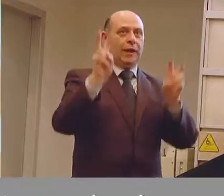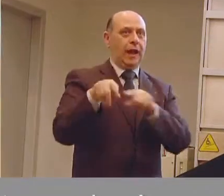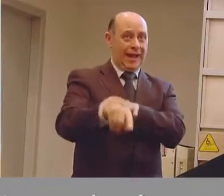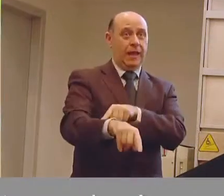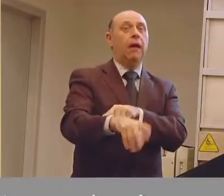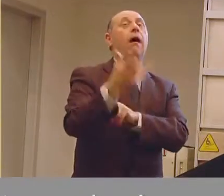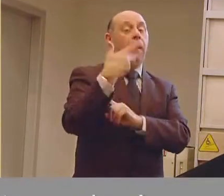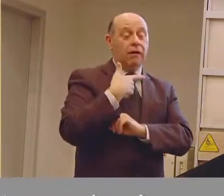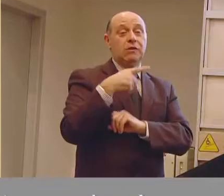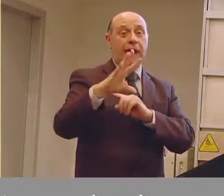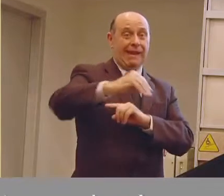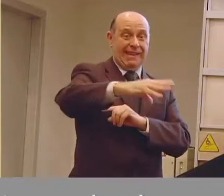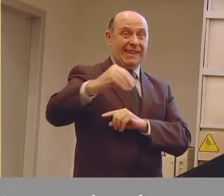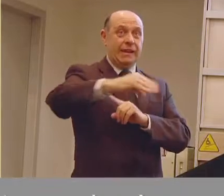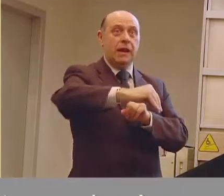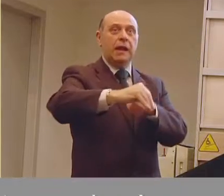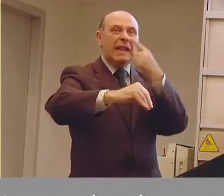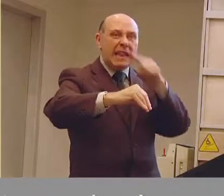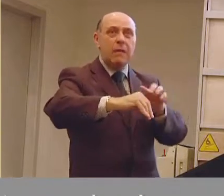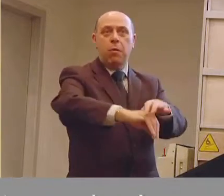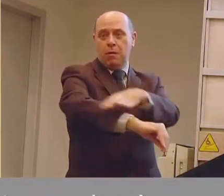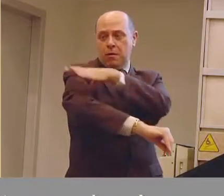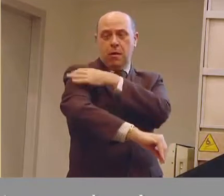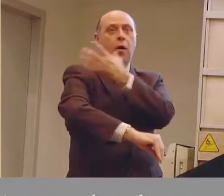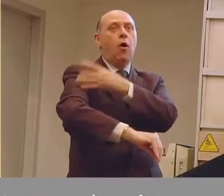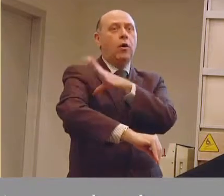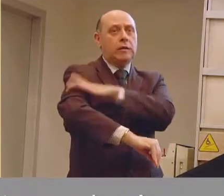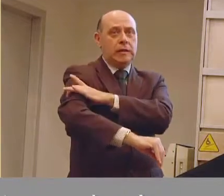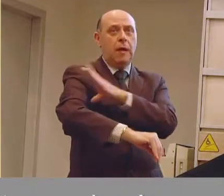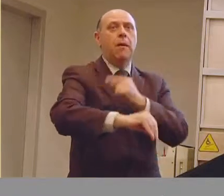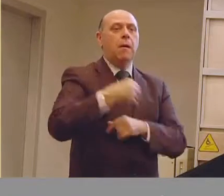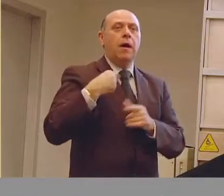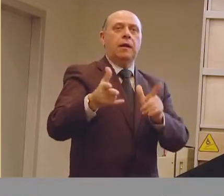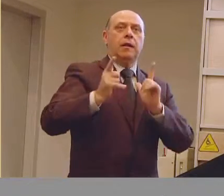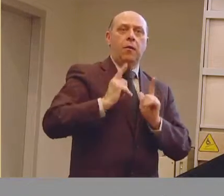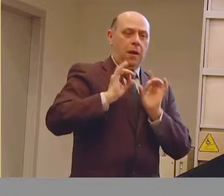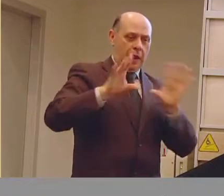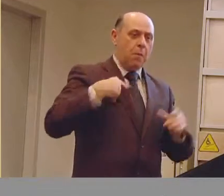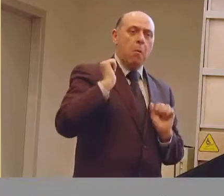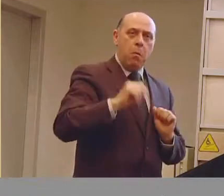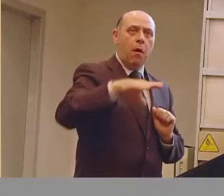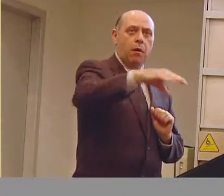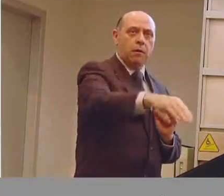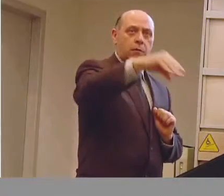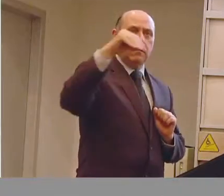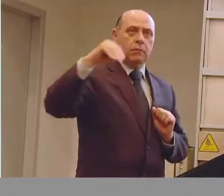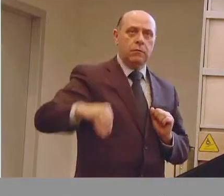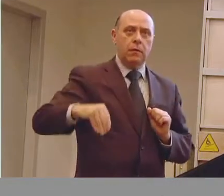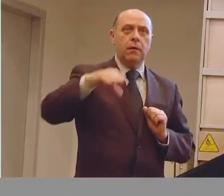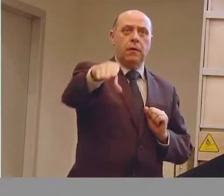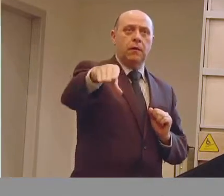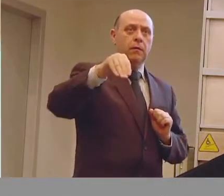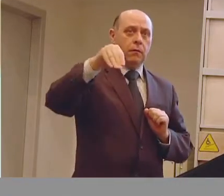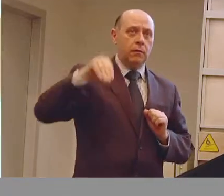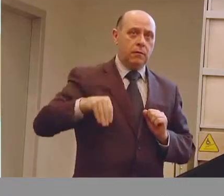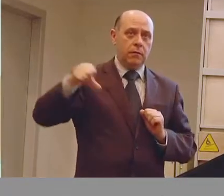un manipolatore che è un apparecchio prensile collegato ad un braccio a 6 gradi di libertà che consente di afferrare un oggetto e di portarlo